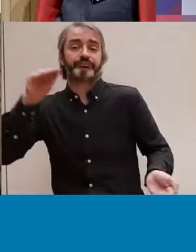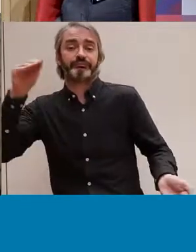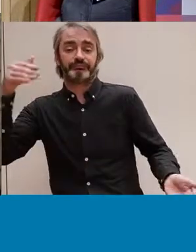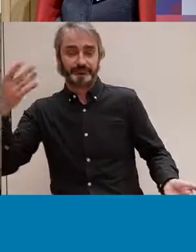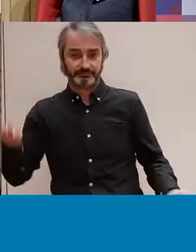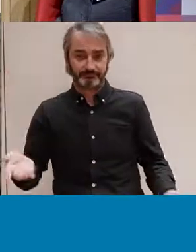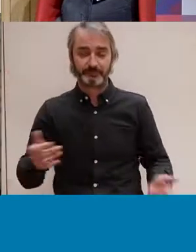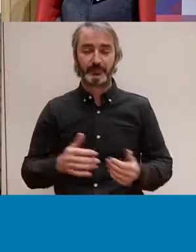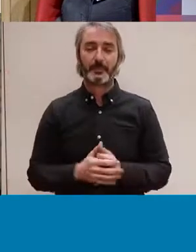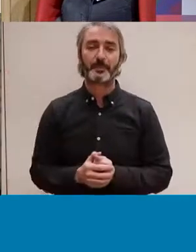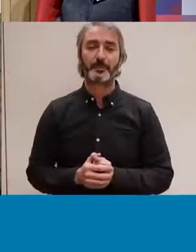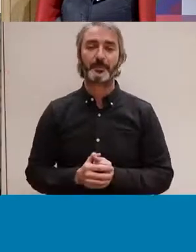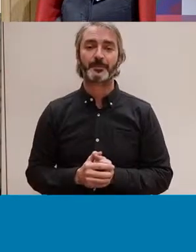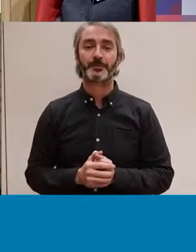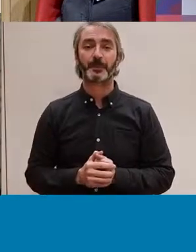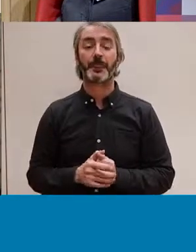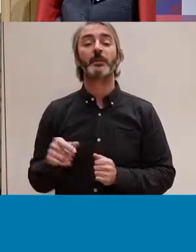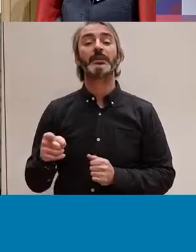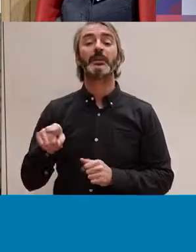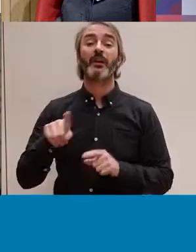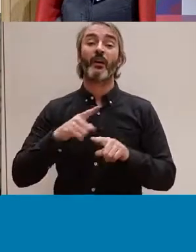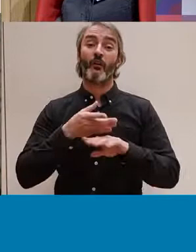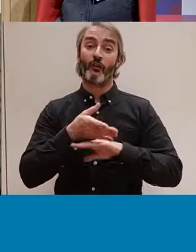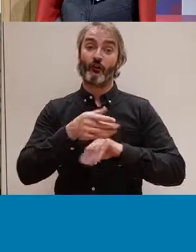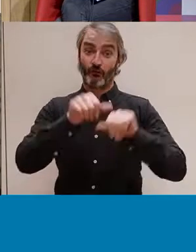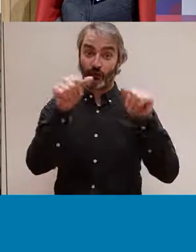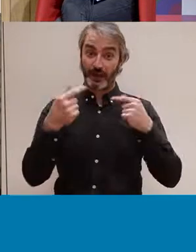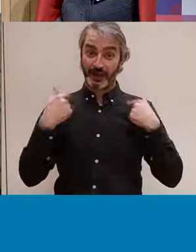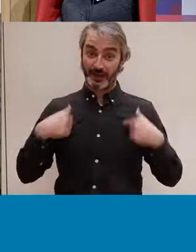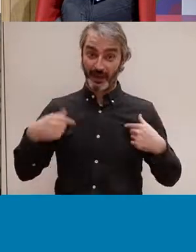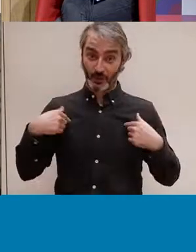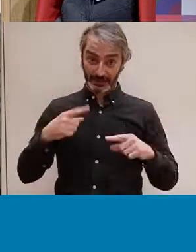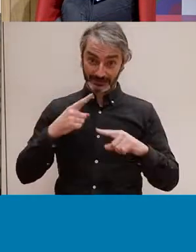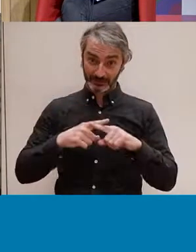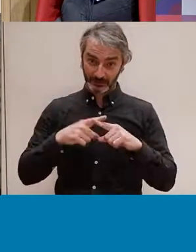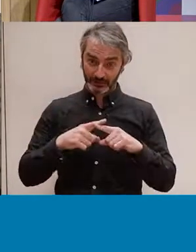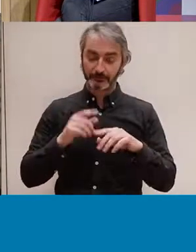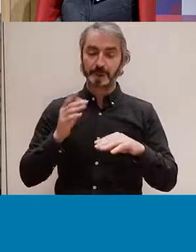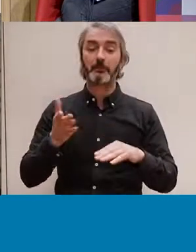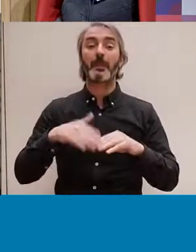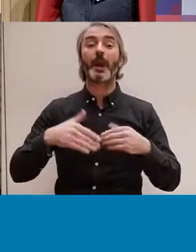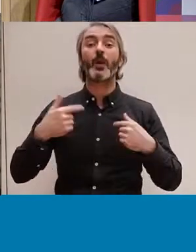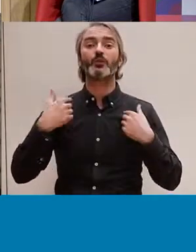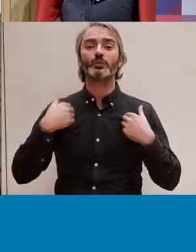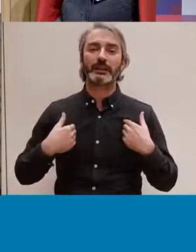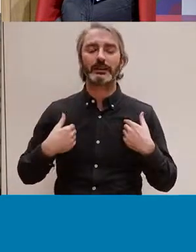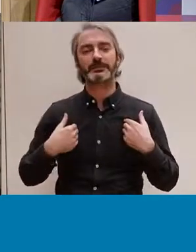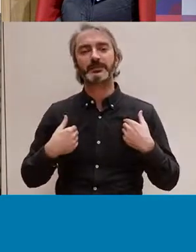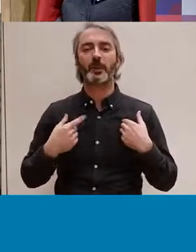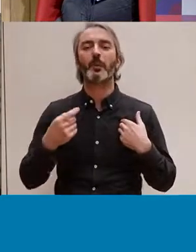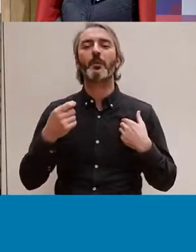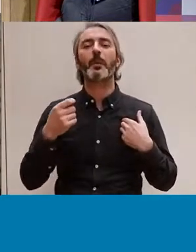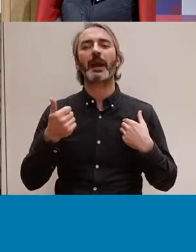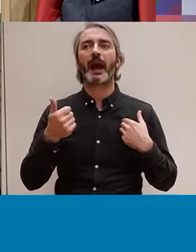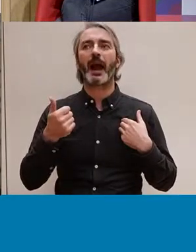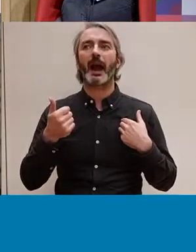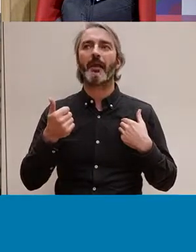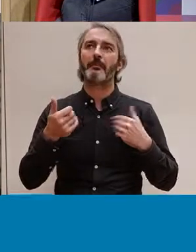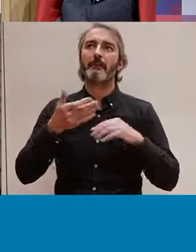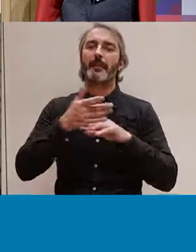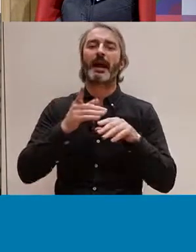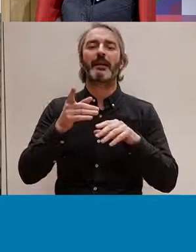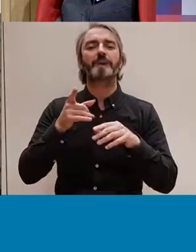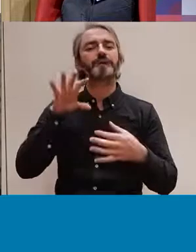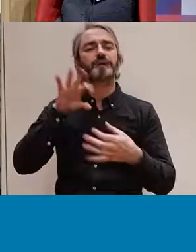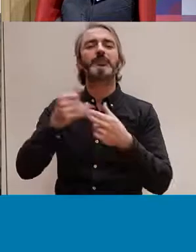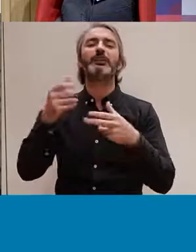enllà però d'aquesta dimensió individual que té la sexualitat, per nosaltres té una dimensió totalment social. La nostra sexualitat